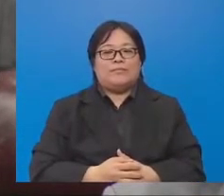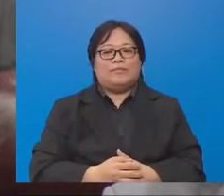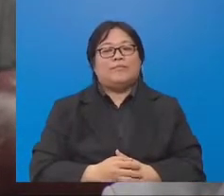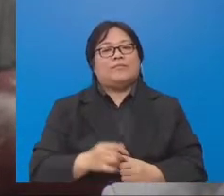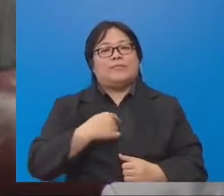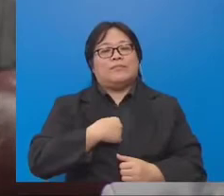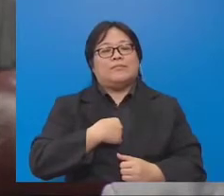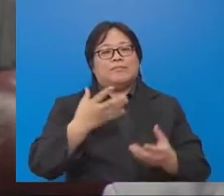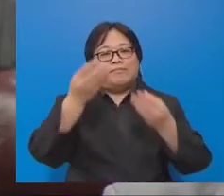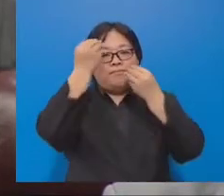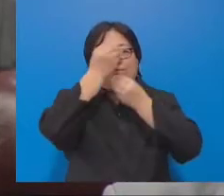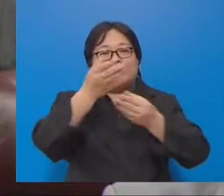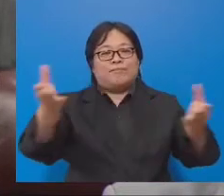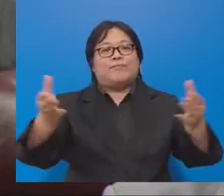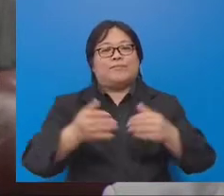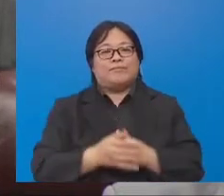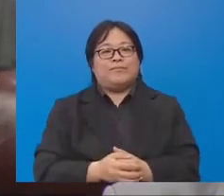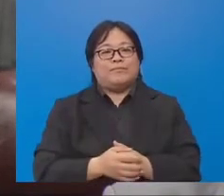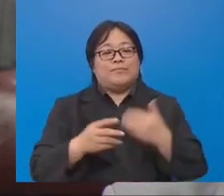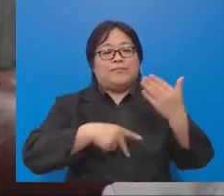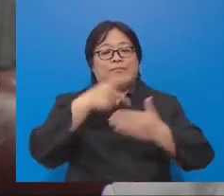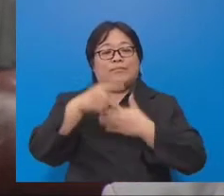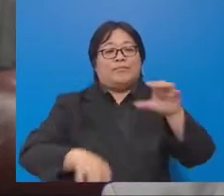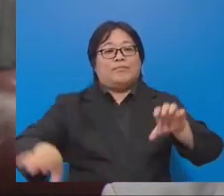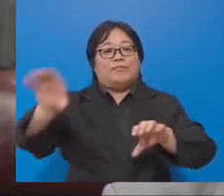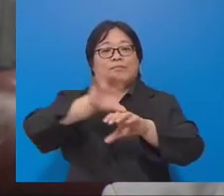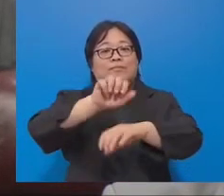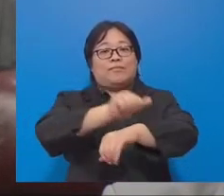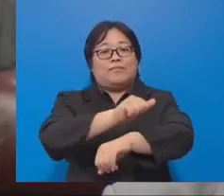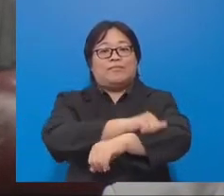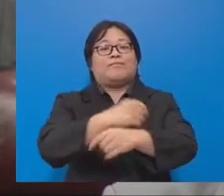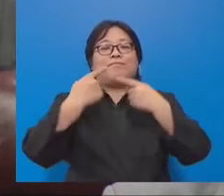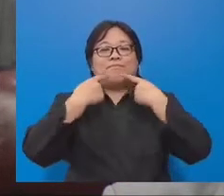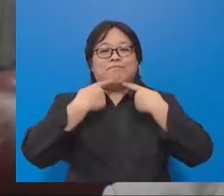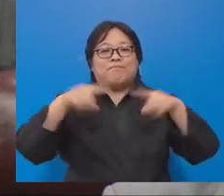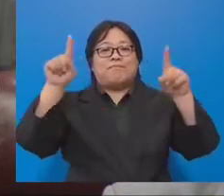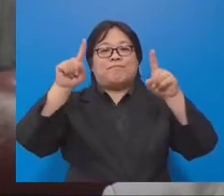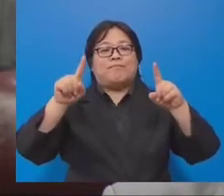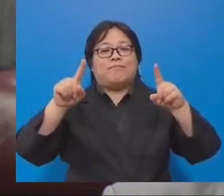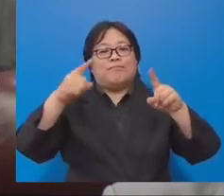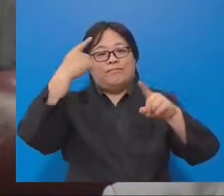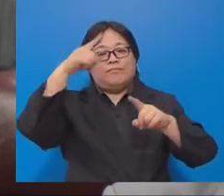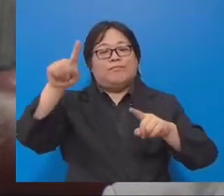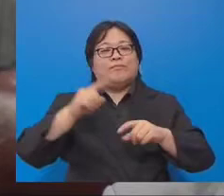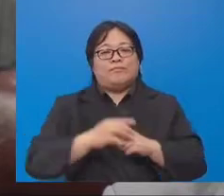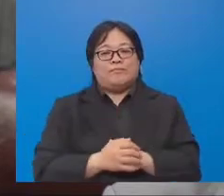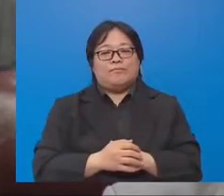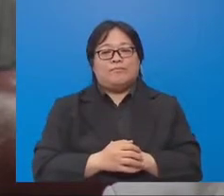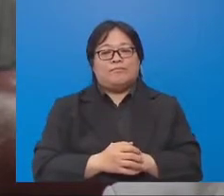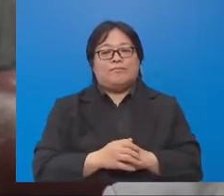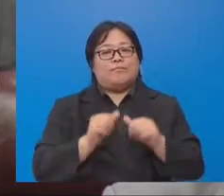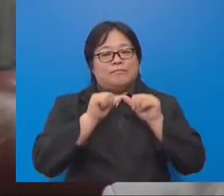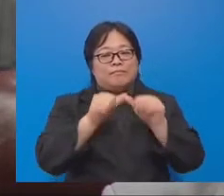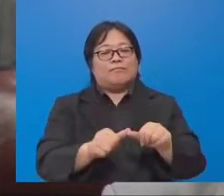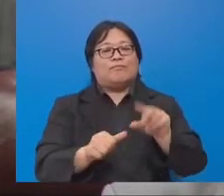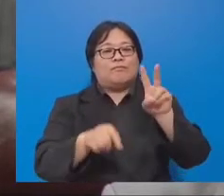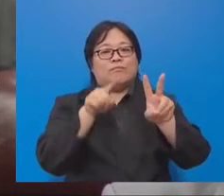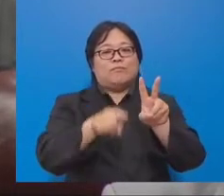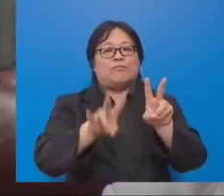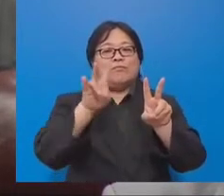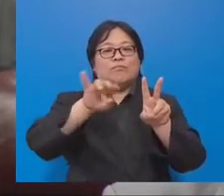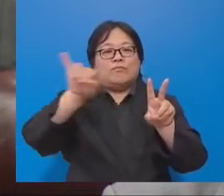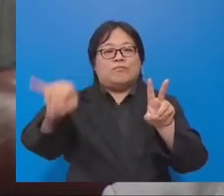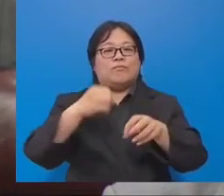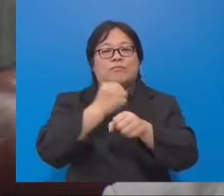Ingin saya rakamkan di sini bahawasanya program subsidi upah telah berjaya untuk mengekalkan 2.7 juta orang